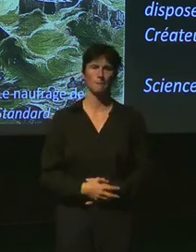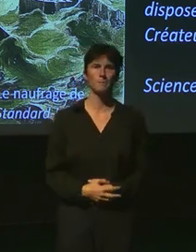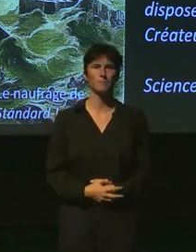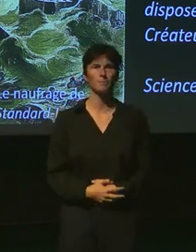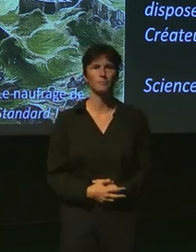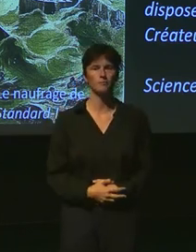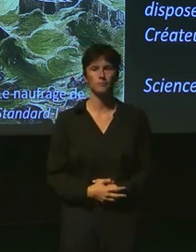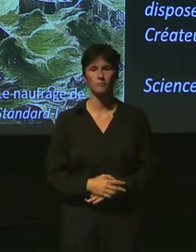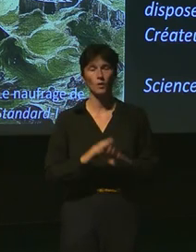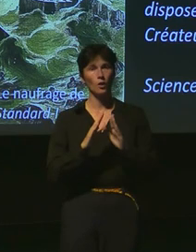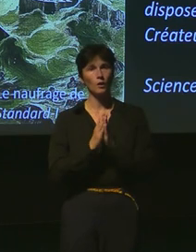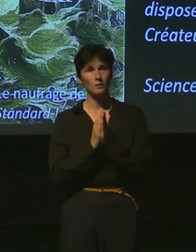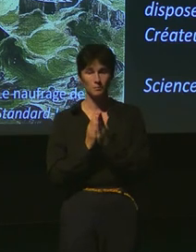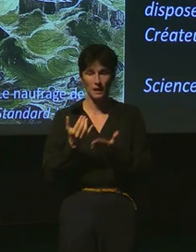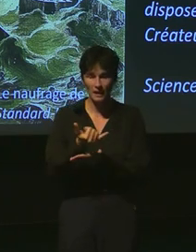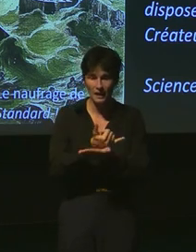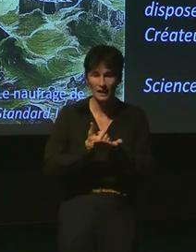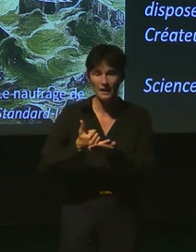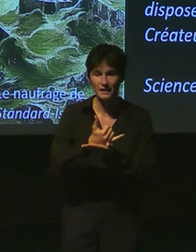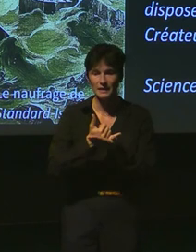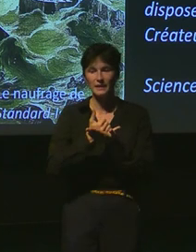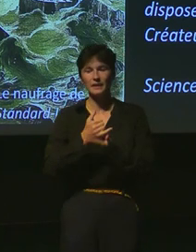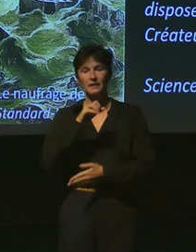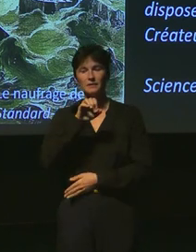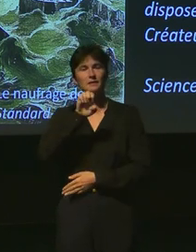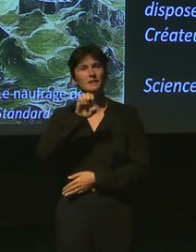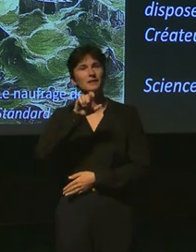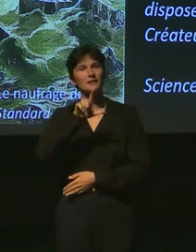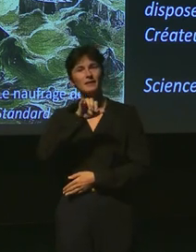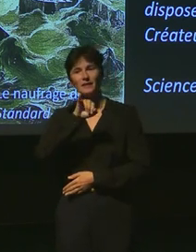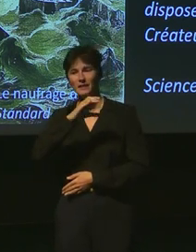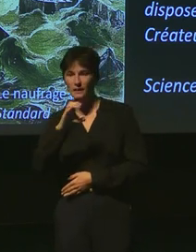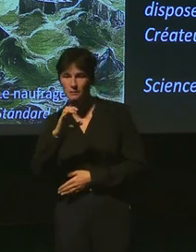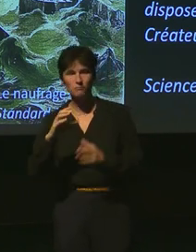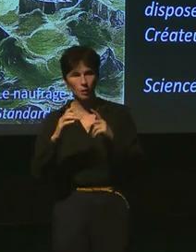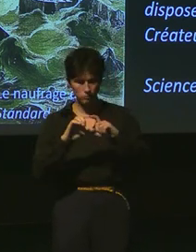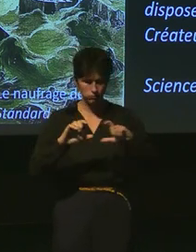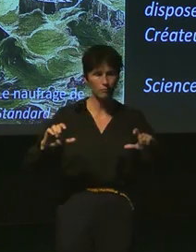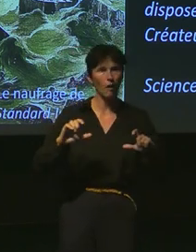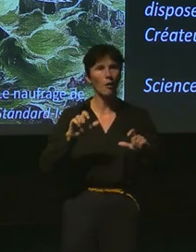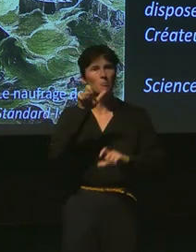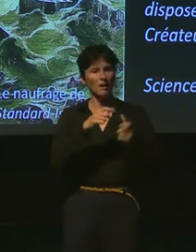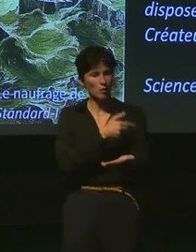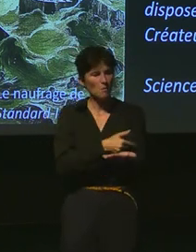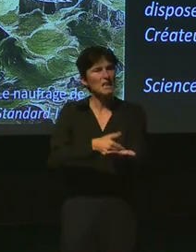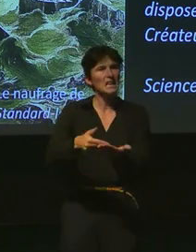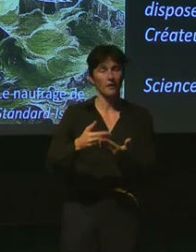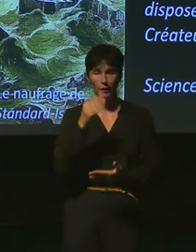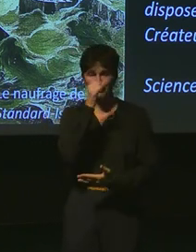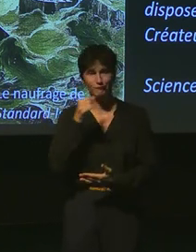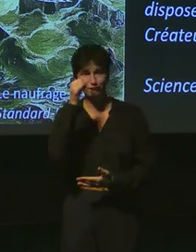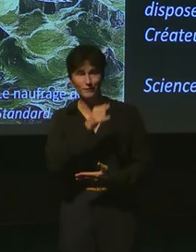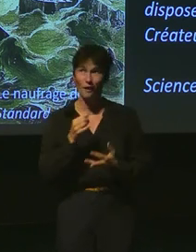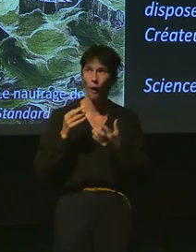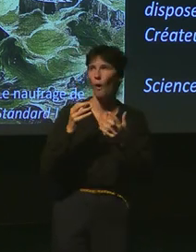dans le roman qui s'appelle « Lille à l'hélice », sous-titrage « Lille à l'hélice » ridicule, ceux qui ont la folie des rondeurs